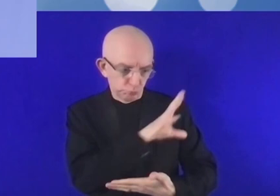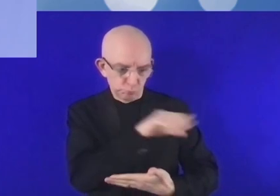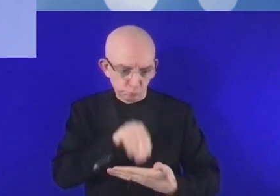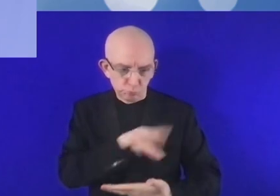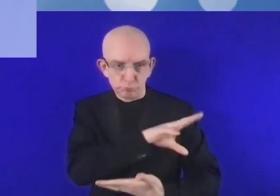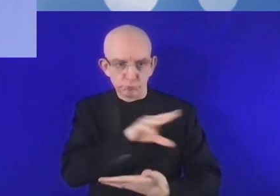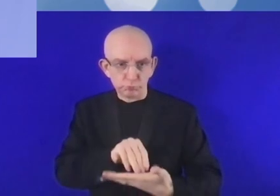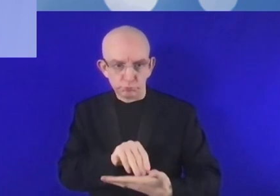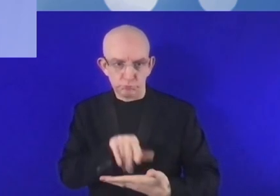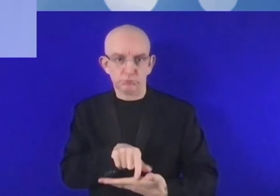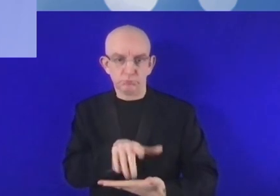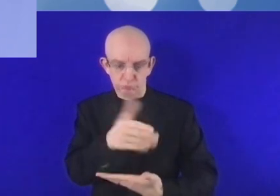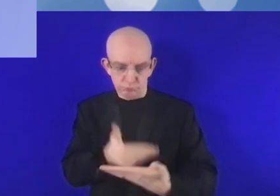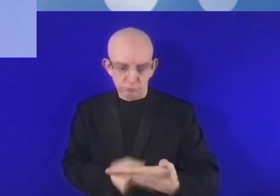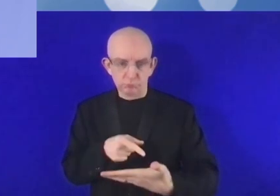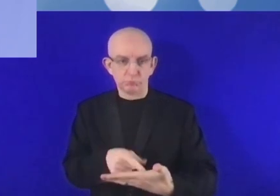les nouvelles technologies.